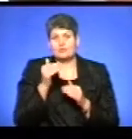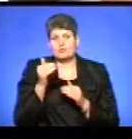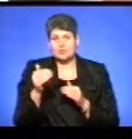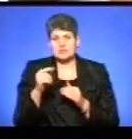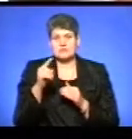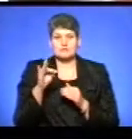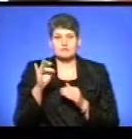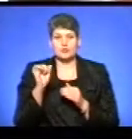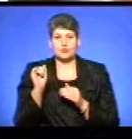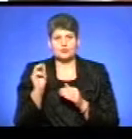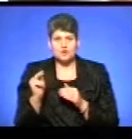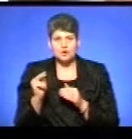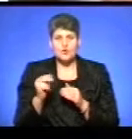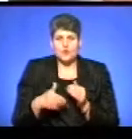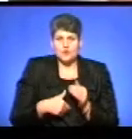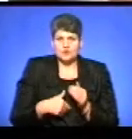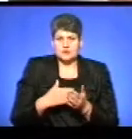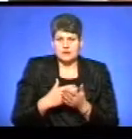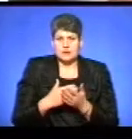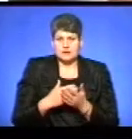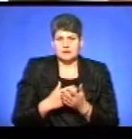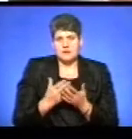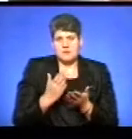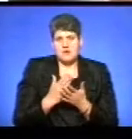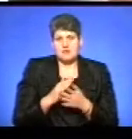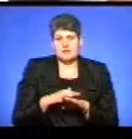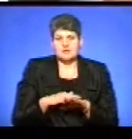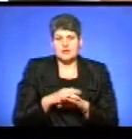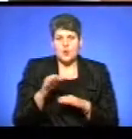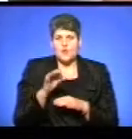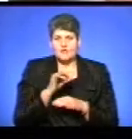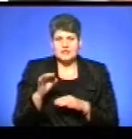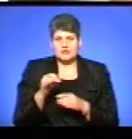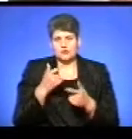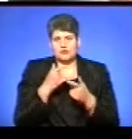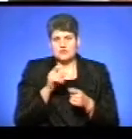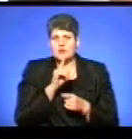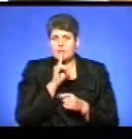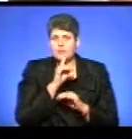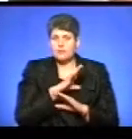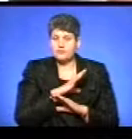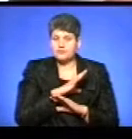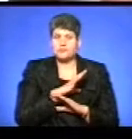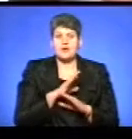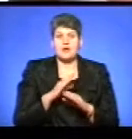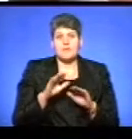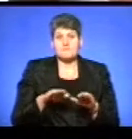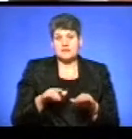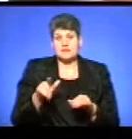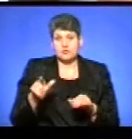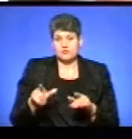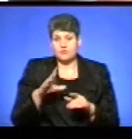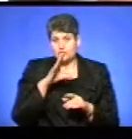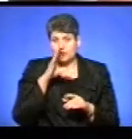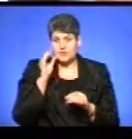боку, голодують, надходила до місцевого населення, офіційна інформація замовчувалася. Місцеві жителі ночами